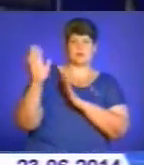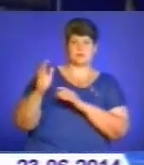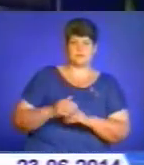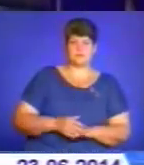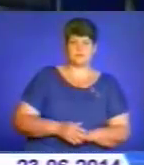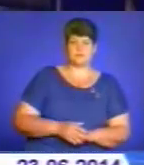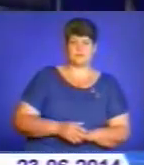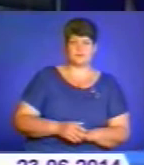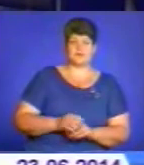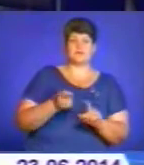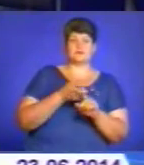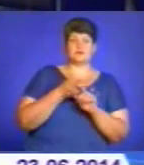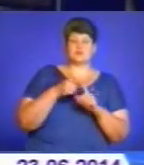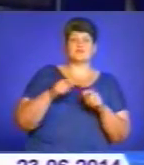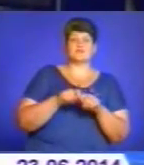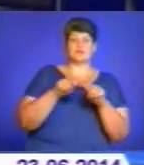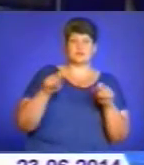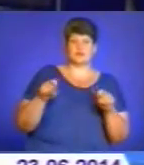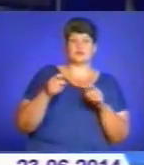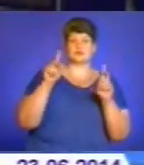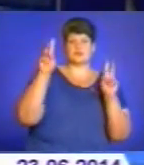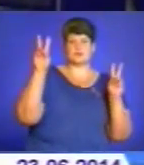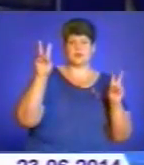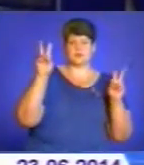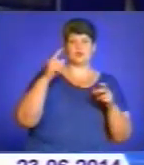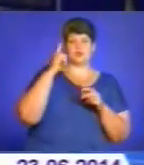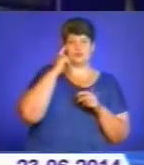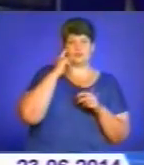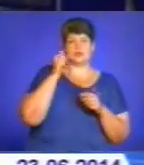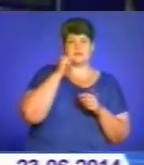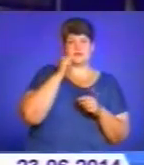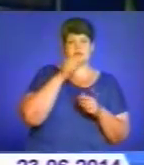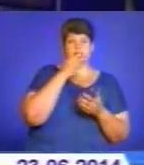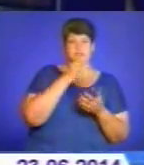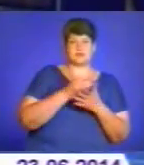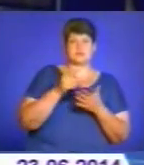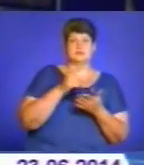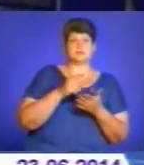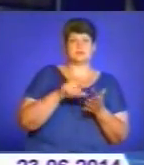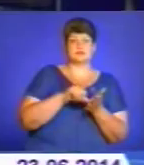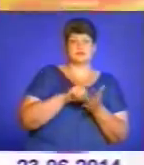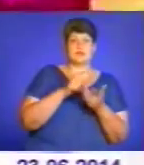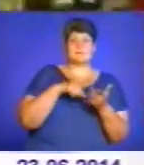З приводу порушеної теми, сподіваємося, коментар завтра нам дадуть представники міської ради.